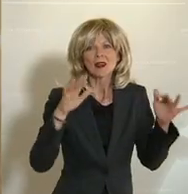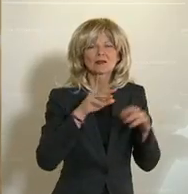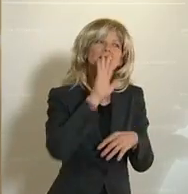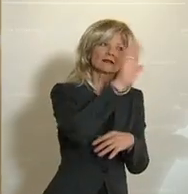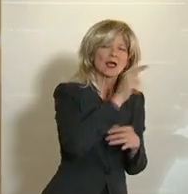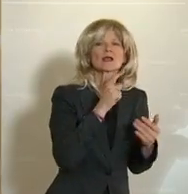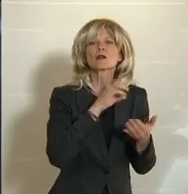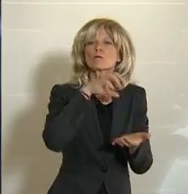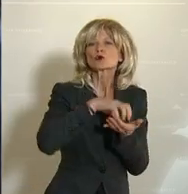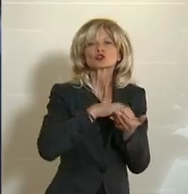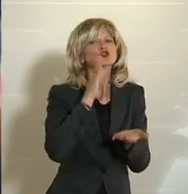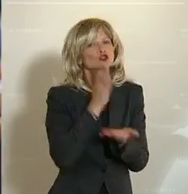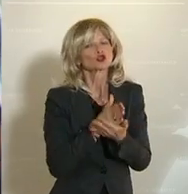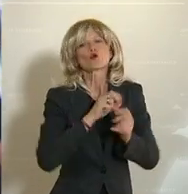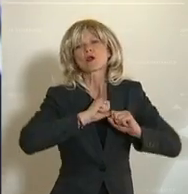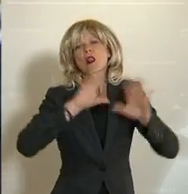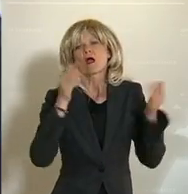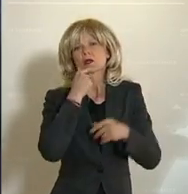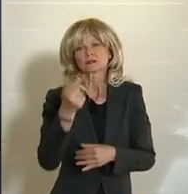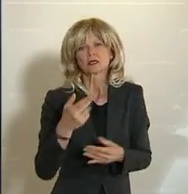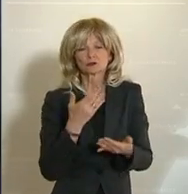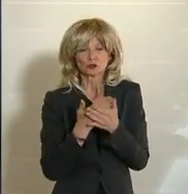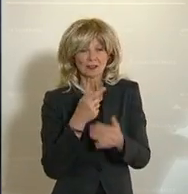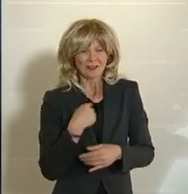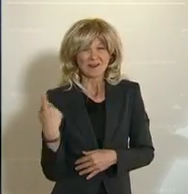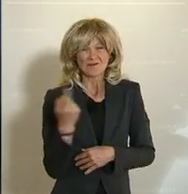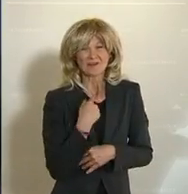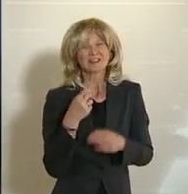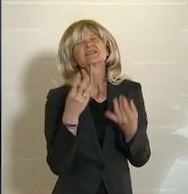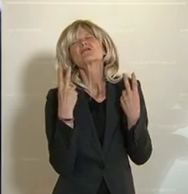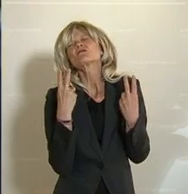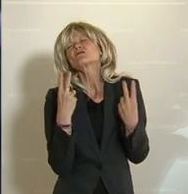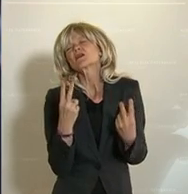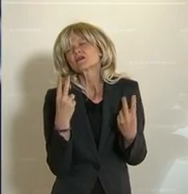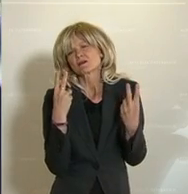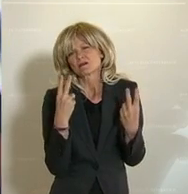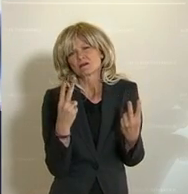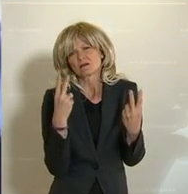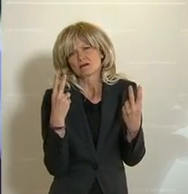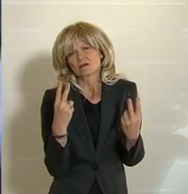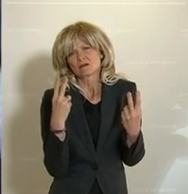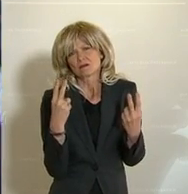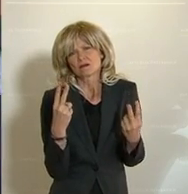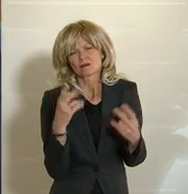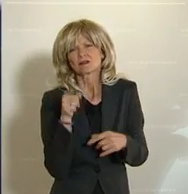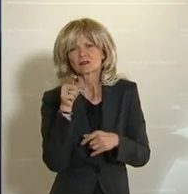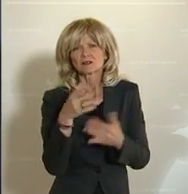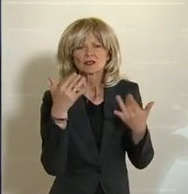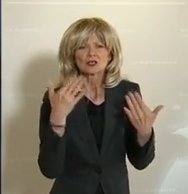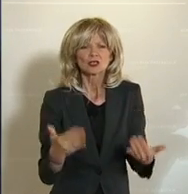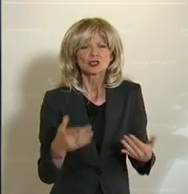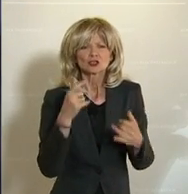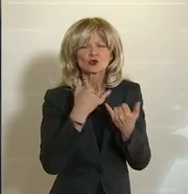Und dass wir, und das ist so wichtig bei solchen Organisationen, der Legendenbildung ein Ende setzen. Nämlich der